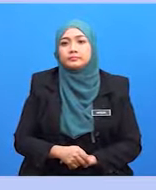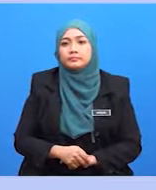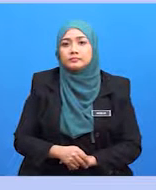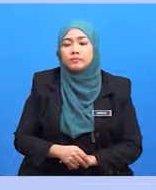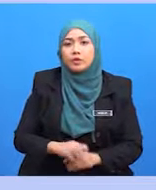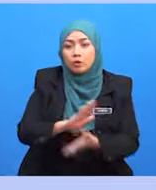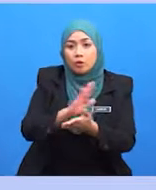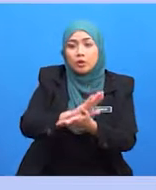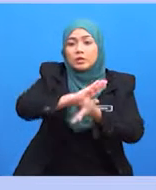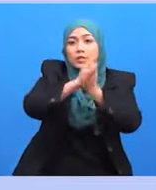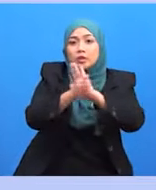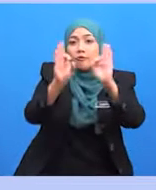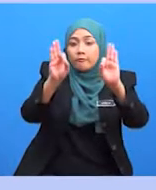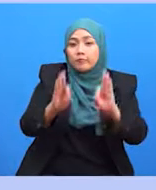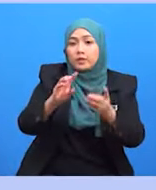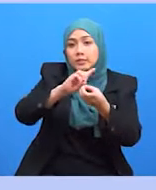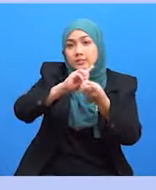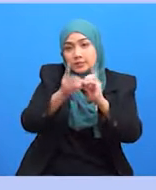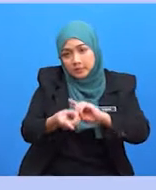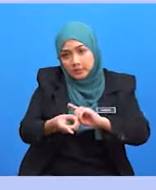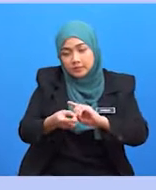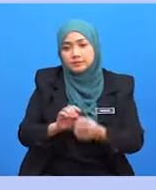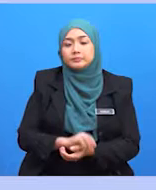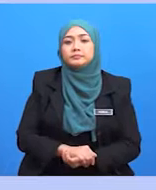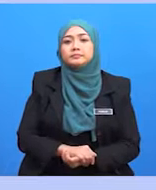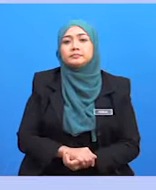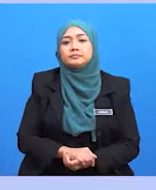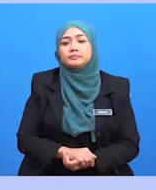anda menjadi format digital yang boleh digunakan.